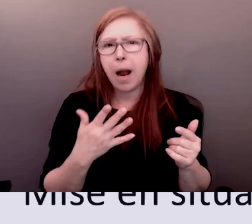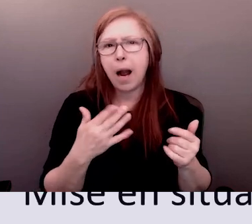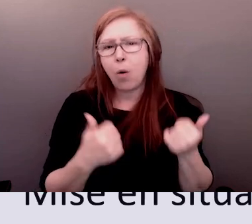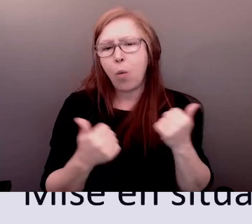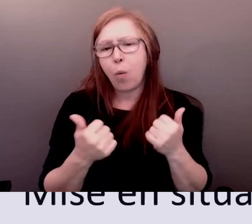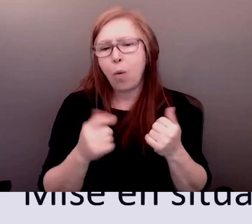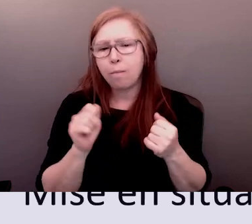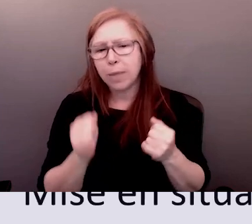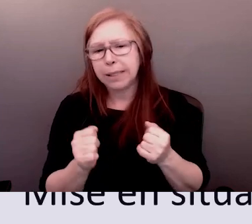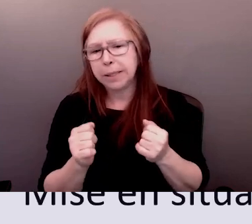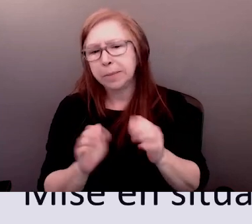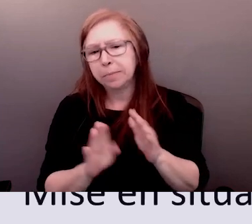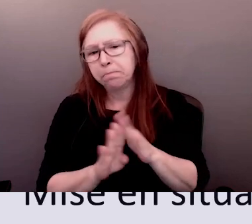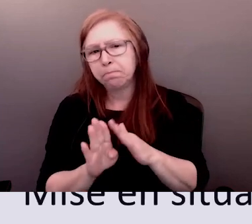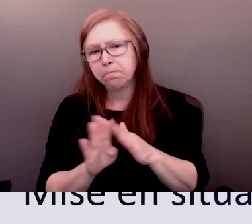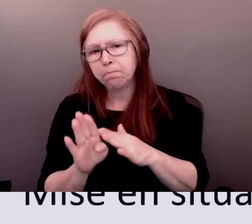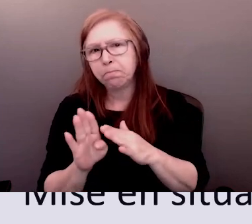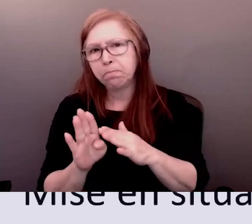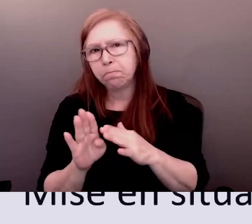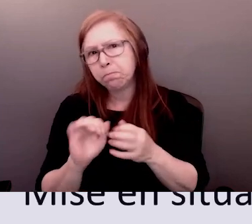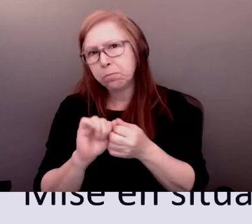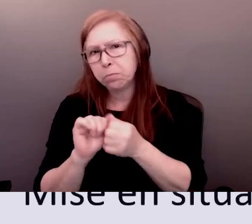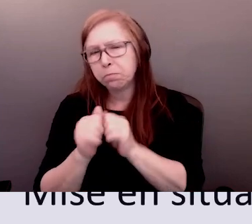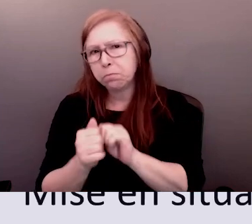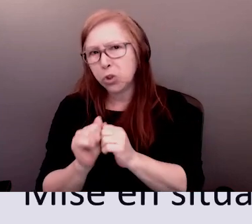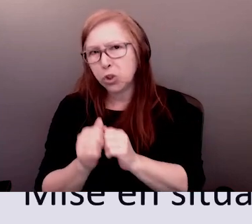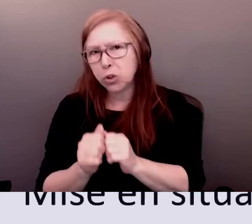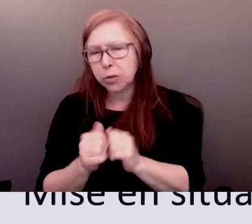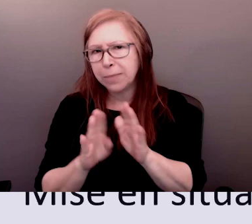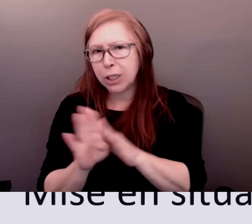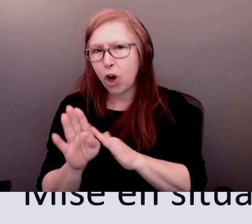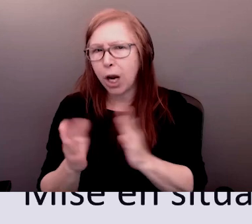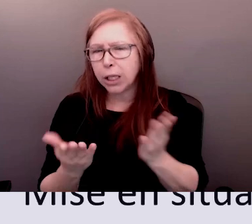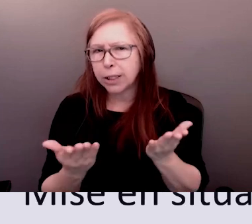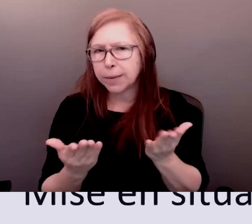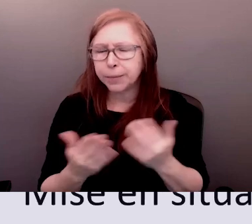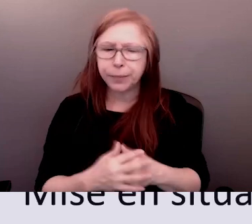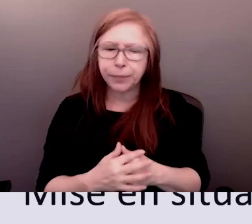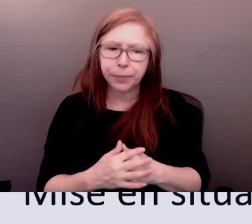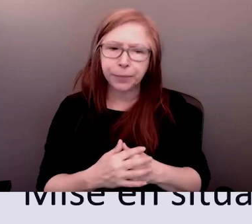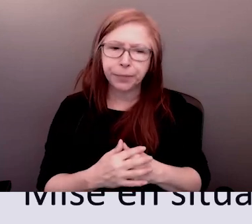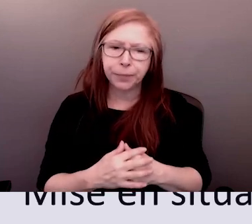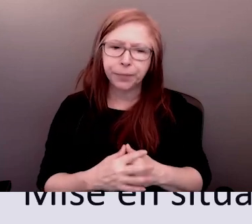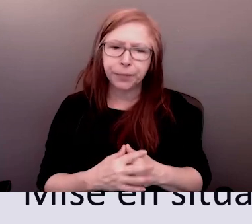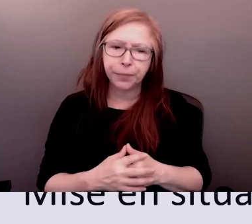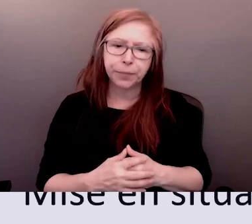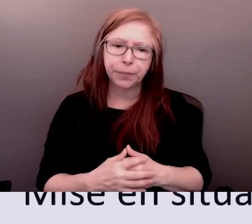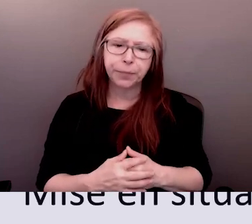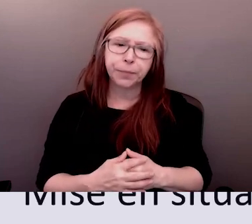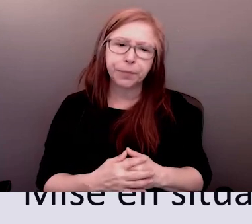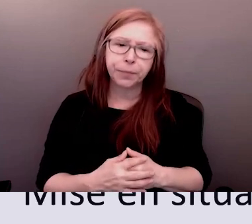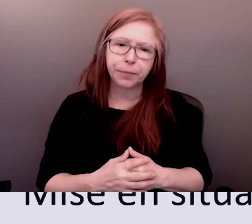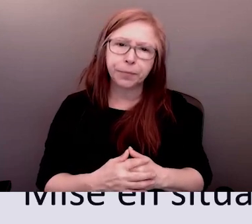un organisation de santé ou de santé sociale mais dans le plan stratégique dans les entretiens les questions